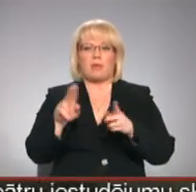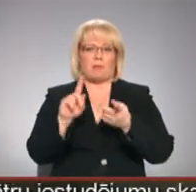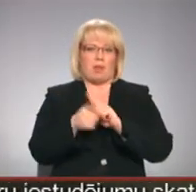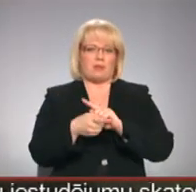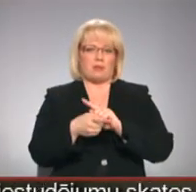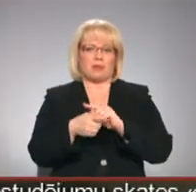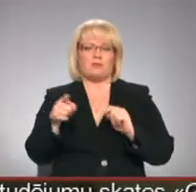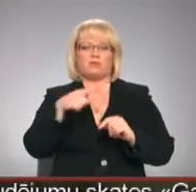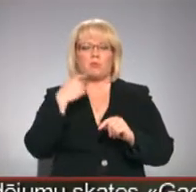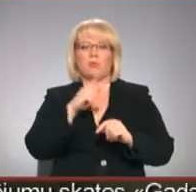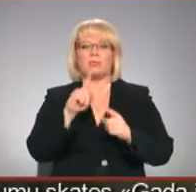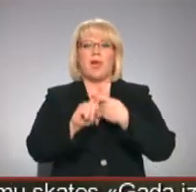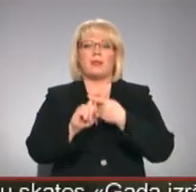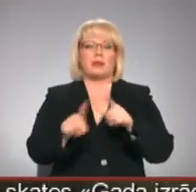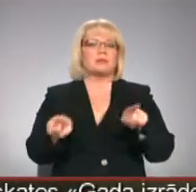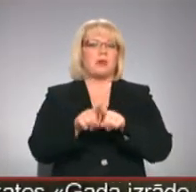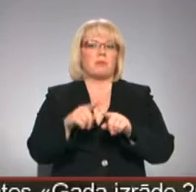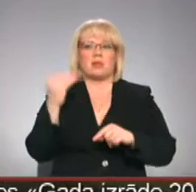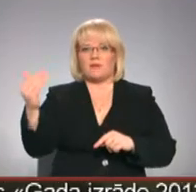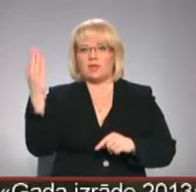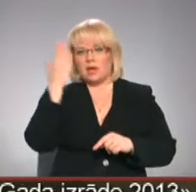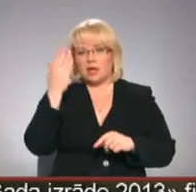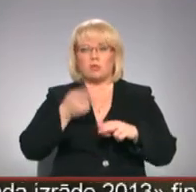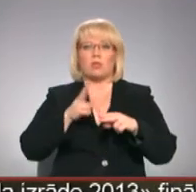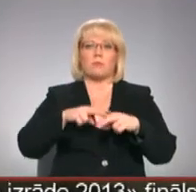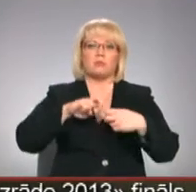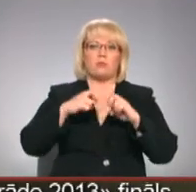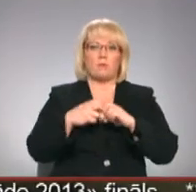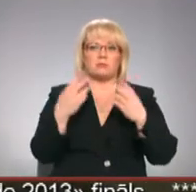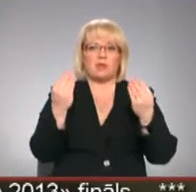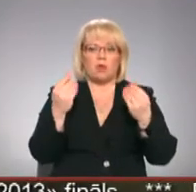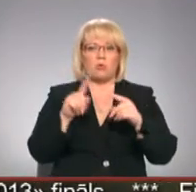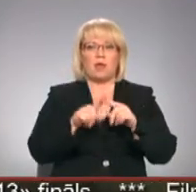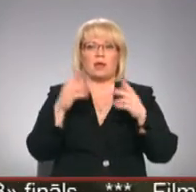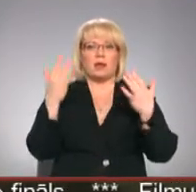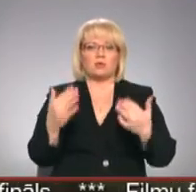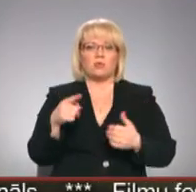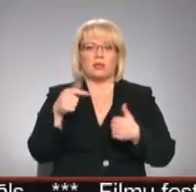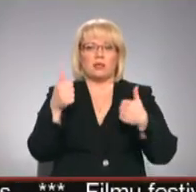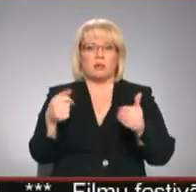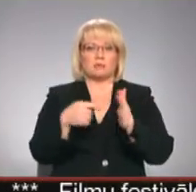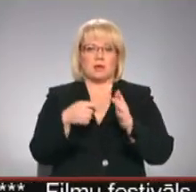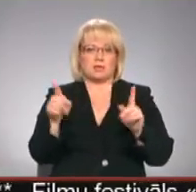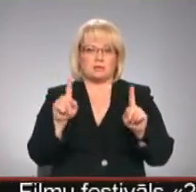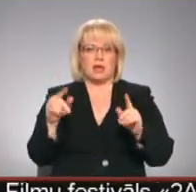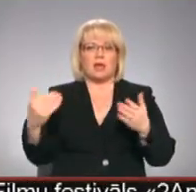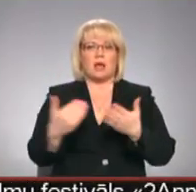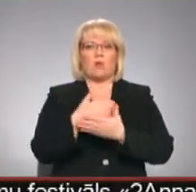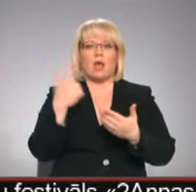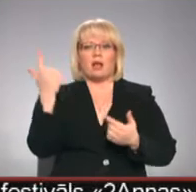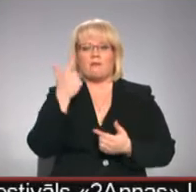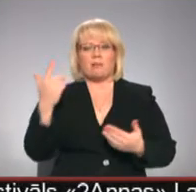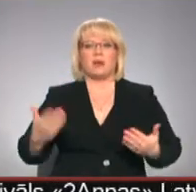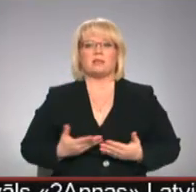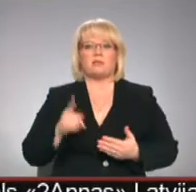grib būt neatkarīgs, tāpat kā viņa kino, tāpēc ir problēmas ar naudām, bet tāpēc arī rezultāts ir tik labs, kāds tas ir. Jaunākā filma izdzīvo